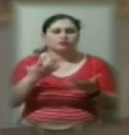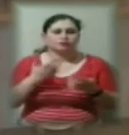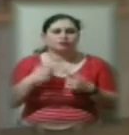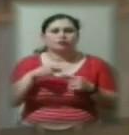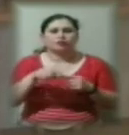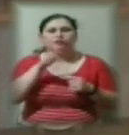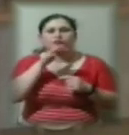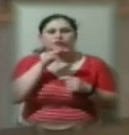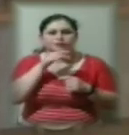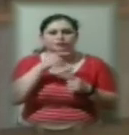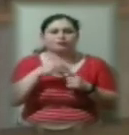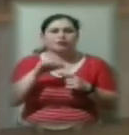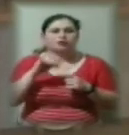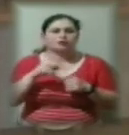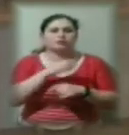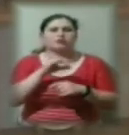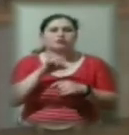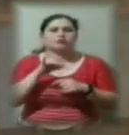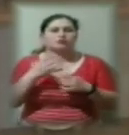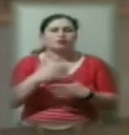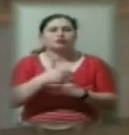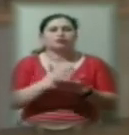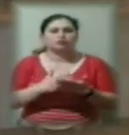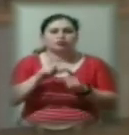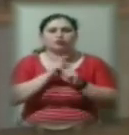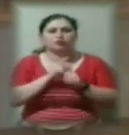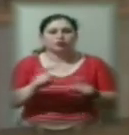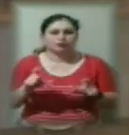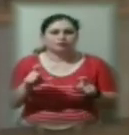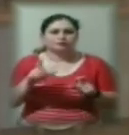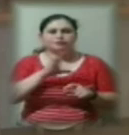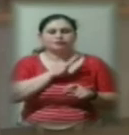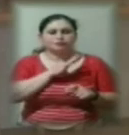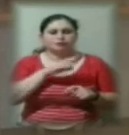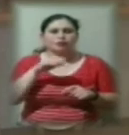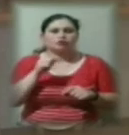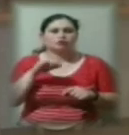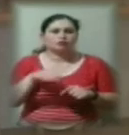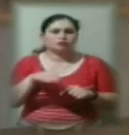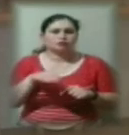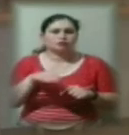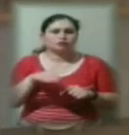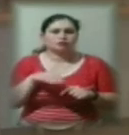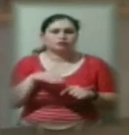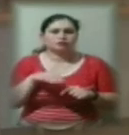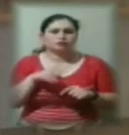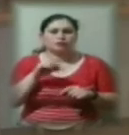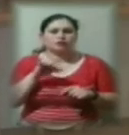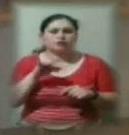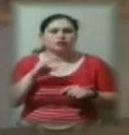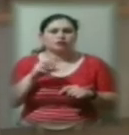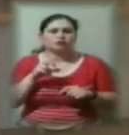медичні сестри, які обслуговували школи, були у штаті медичних закладів,